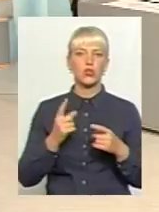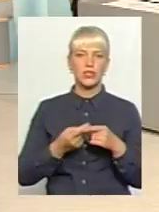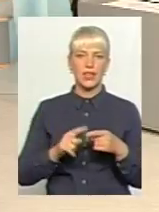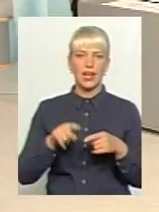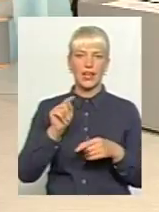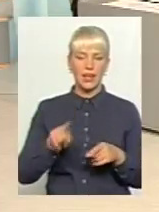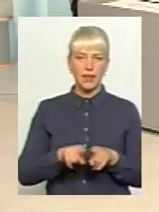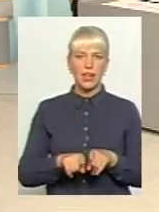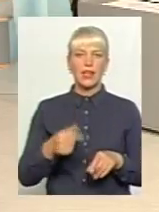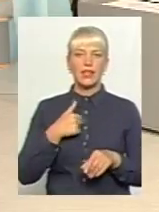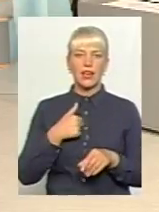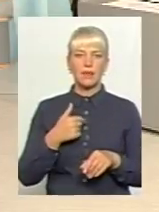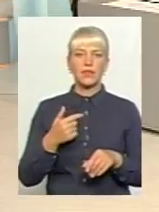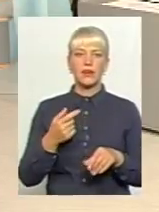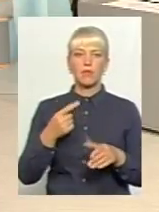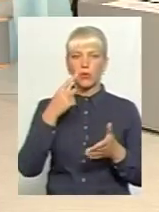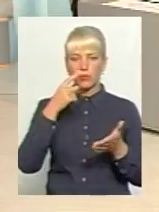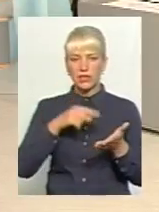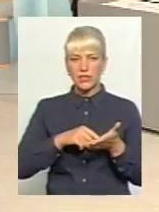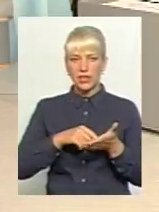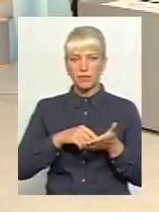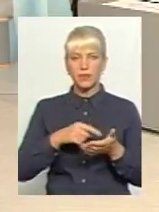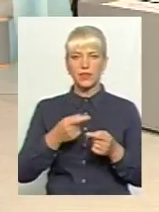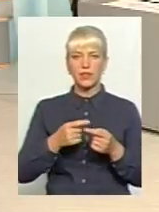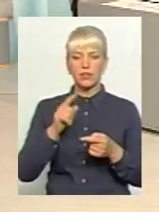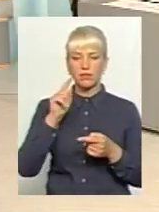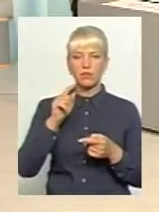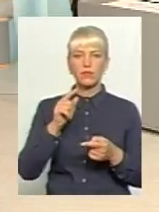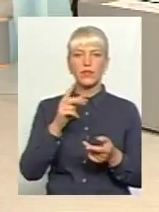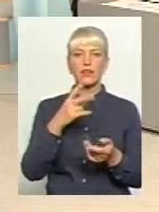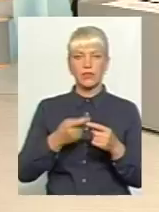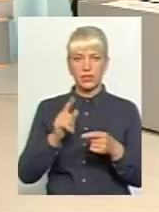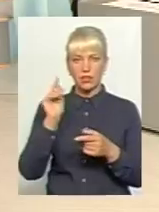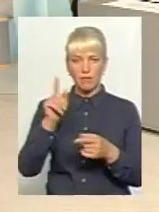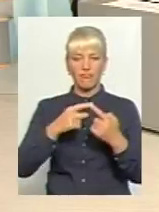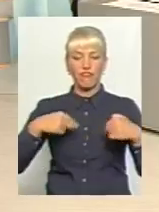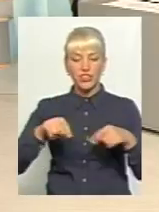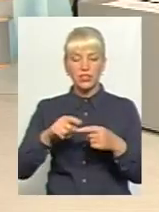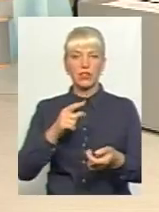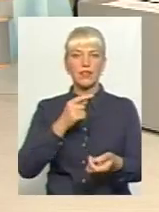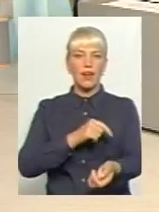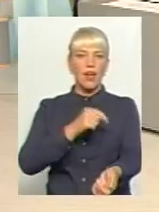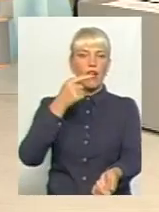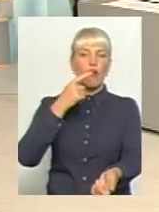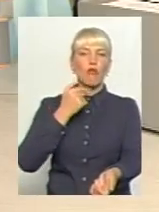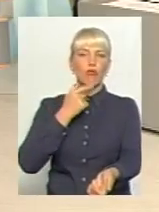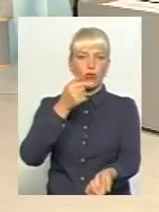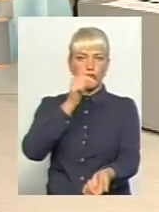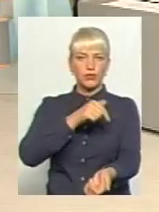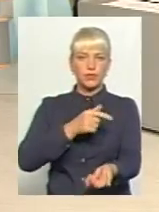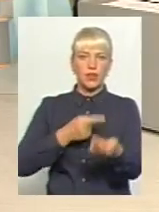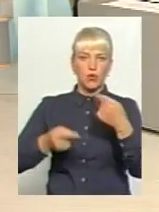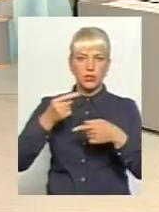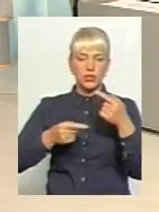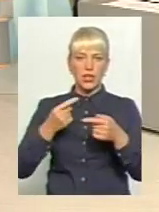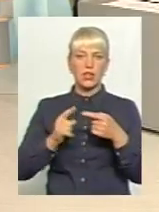біда, і я опинився на самому гемодіалізі, ну, просто було страшно, і, ну, якби,